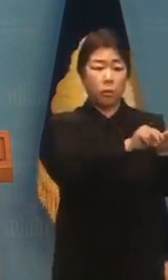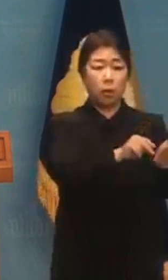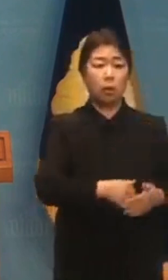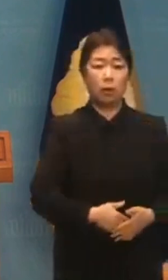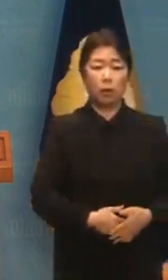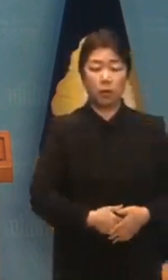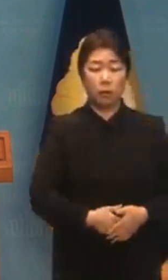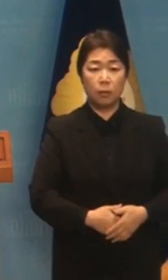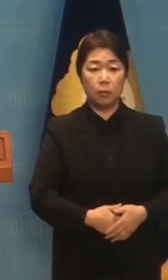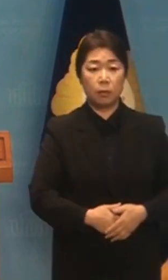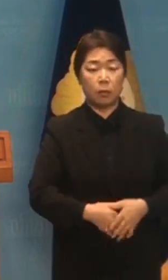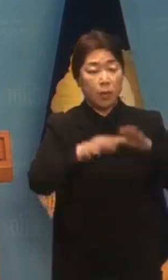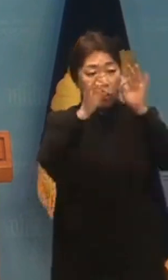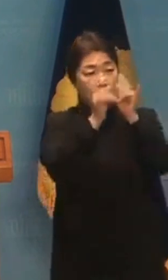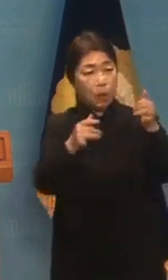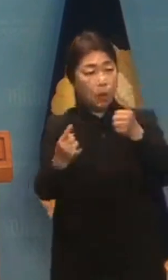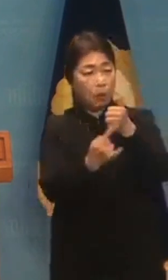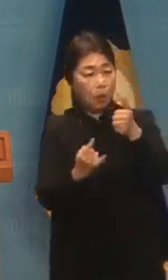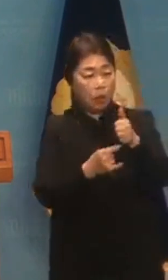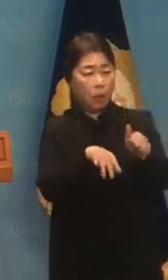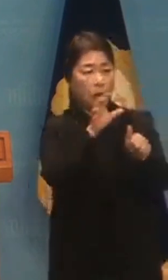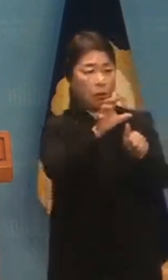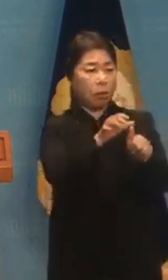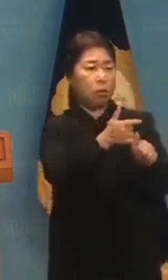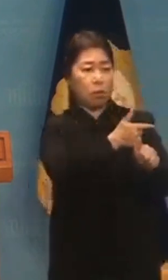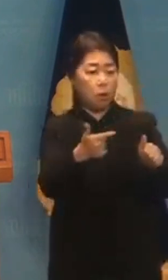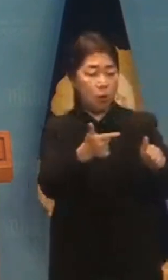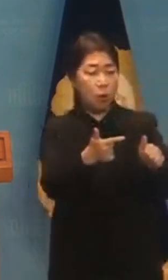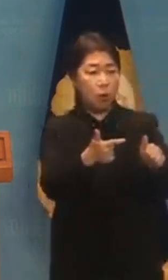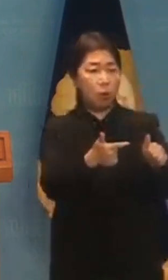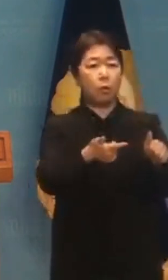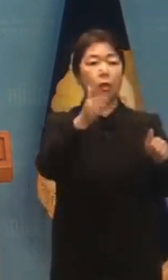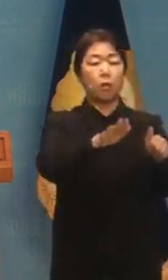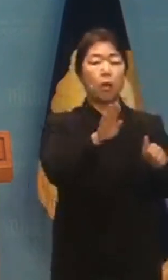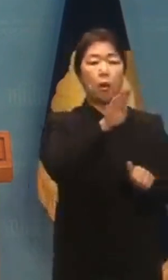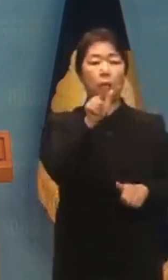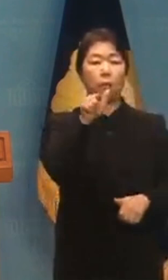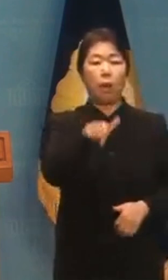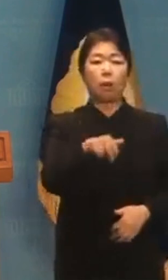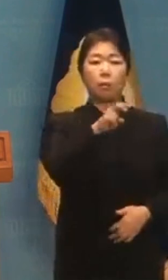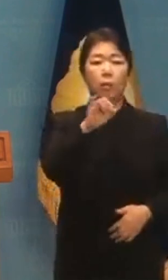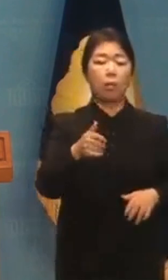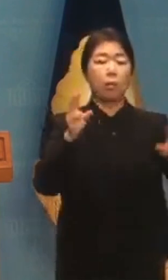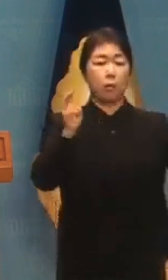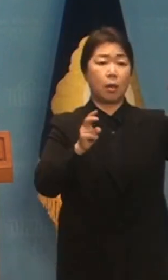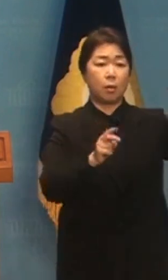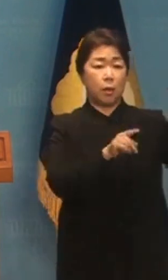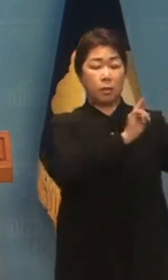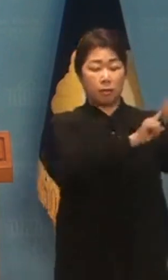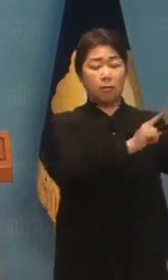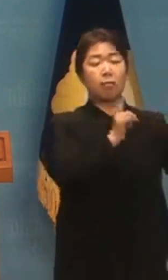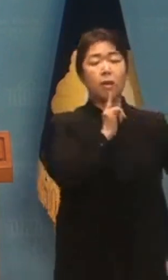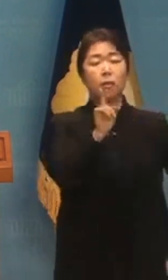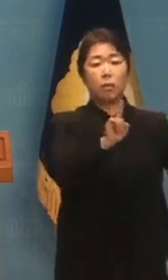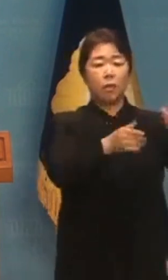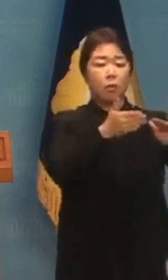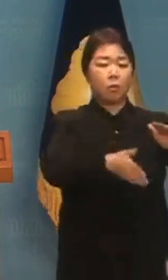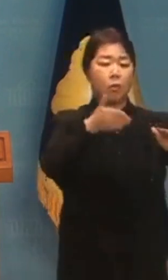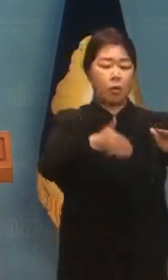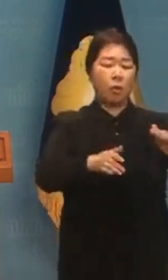시청자위원회의 따가운 질책에도 박민사장은 아직도 자신이 공정한 방송을 만드는데